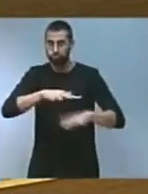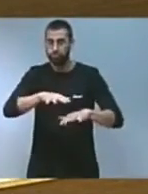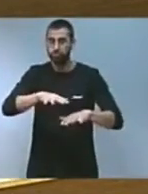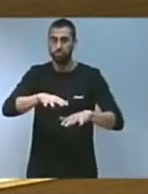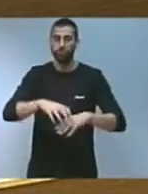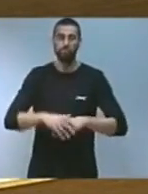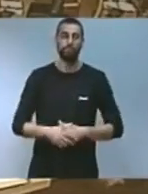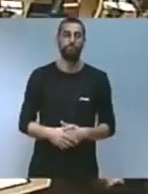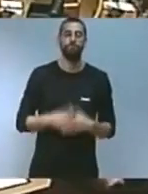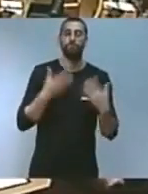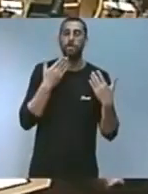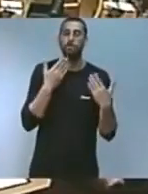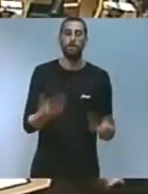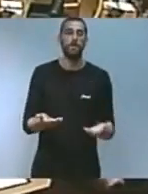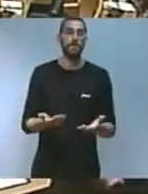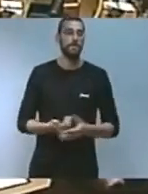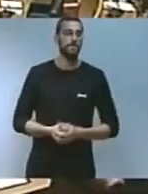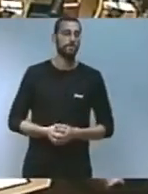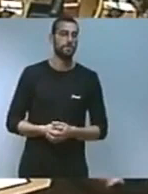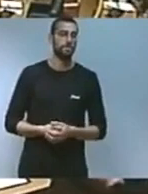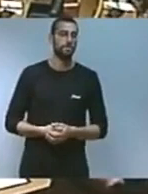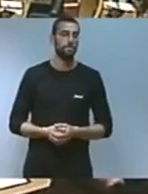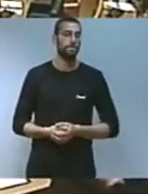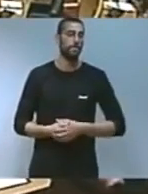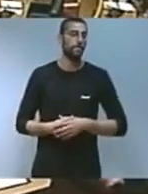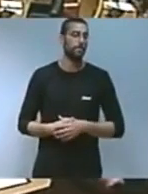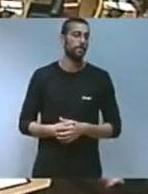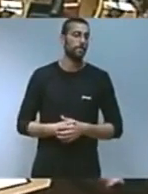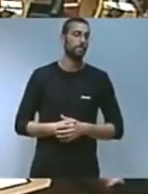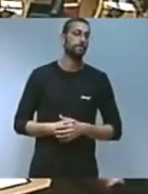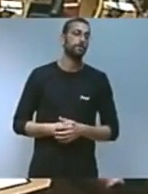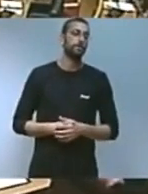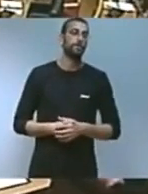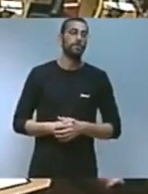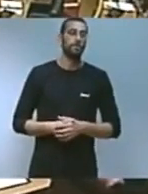gràcies gràcies senyora Vle considera Gràcies